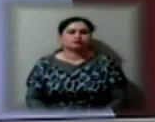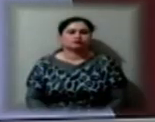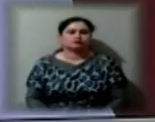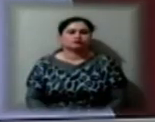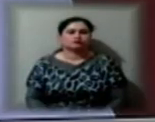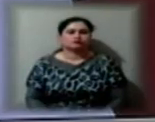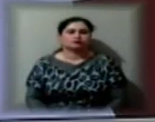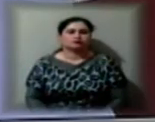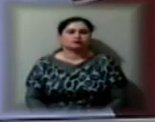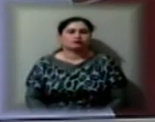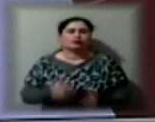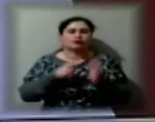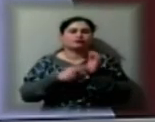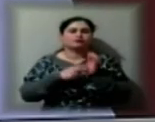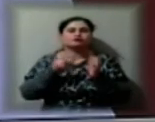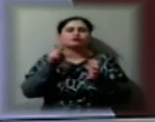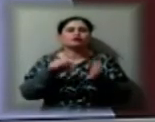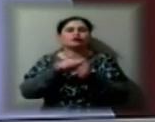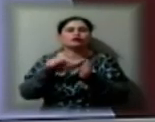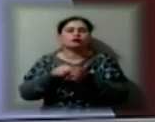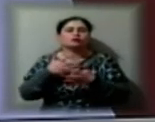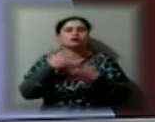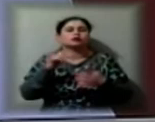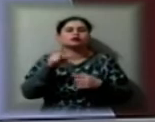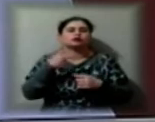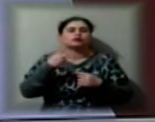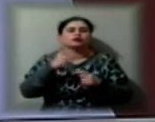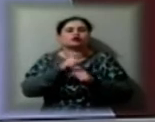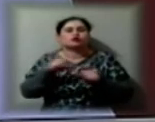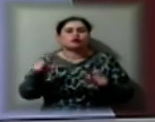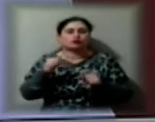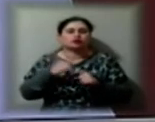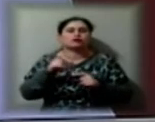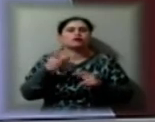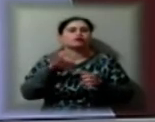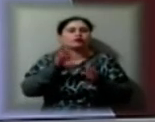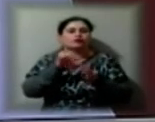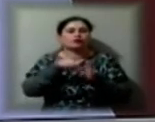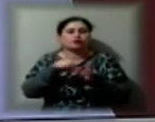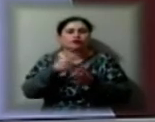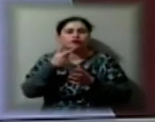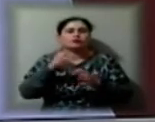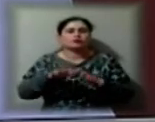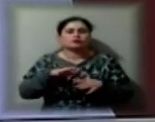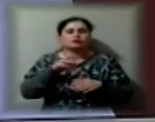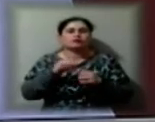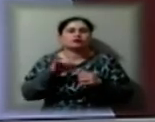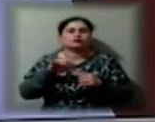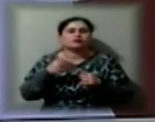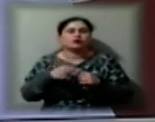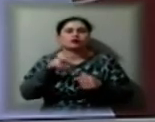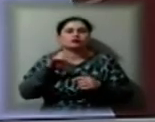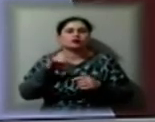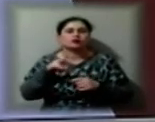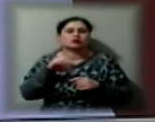70 учасників з більш ніж 20 дошкільних закладів взяли участь у другому міському фестивалі літературні намистинги.